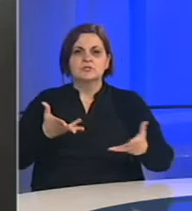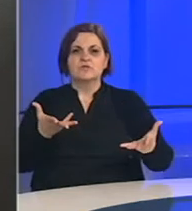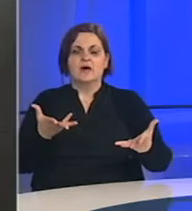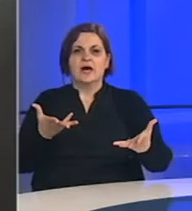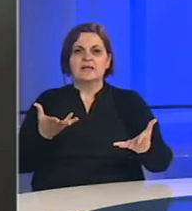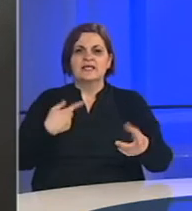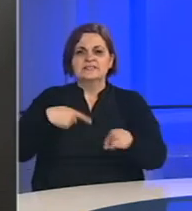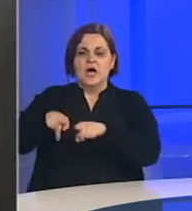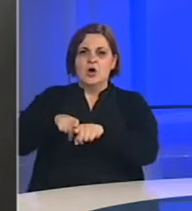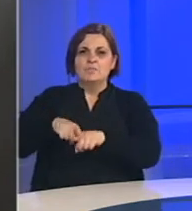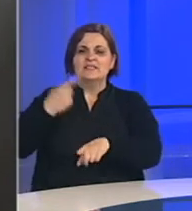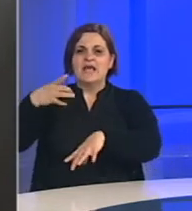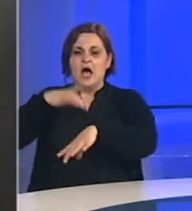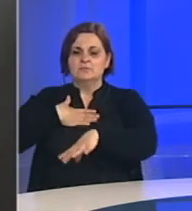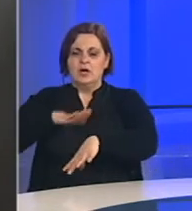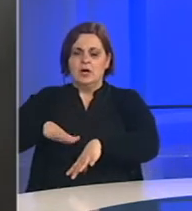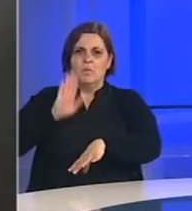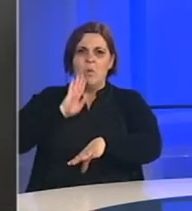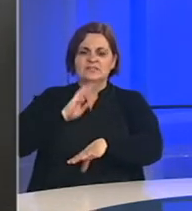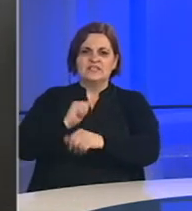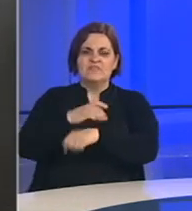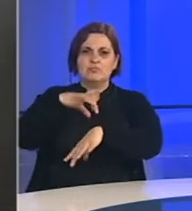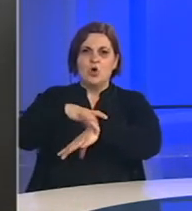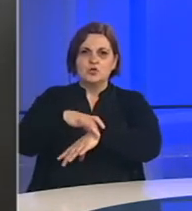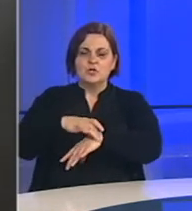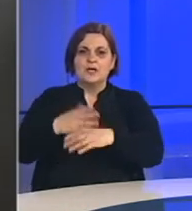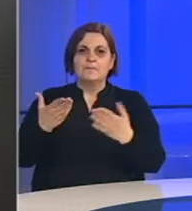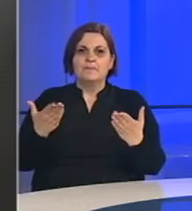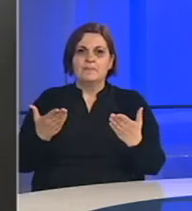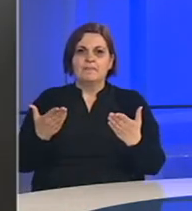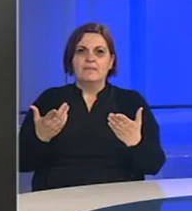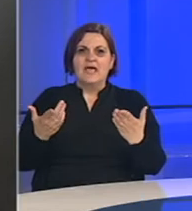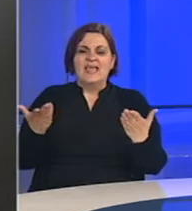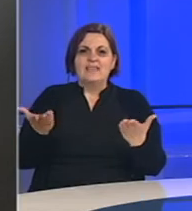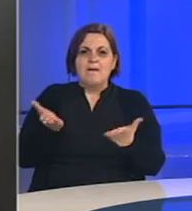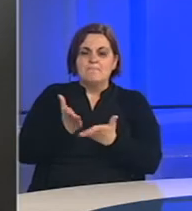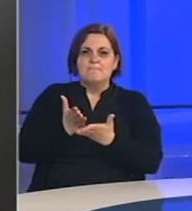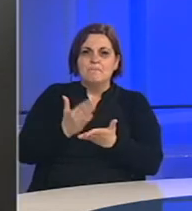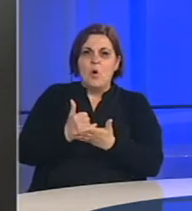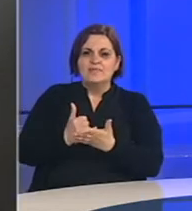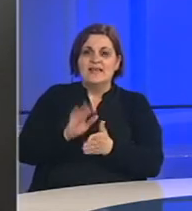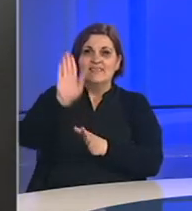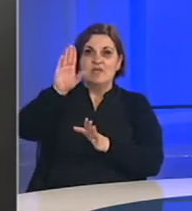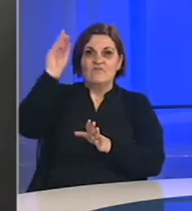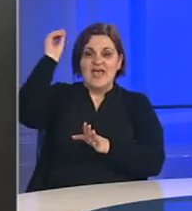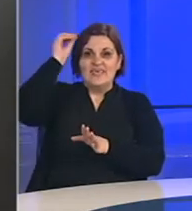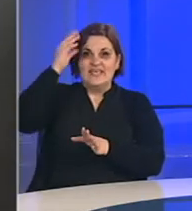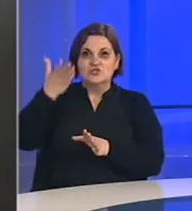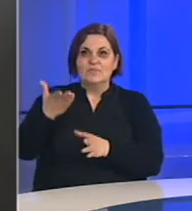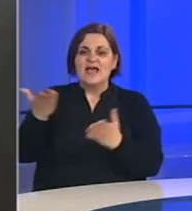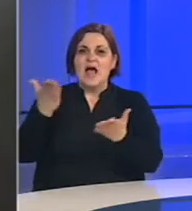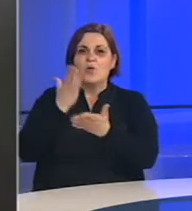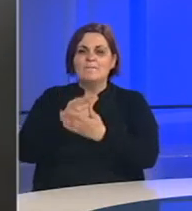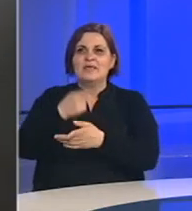kolegama, sa jekarima ovdje da podijeluju naša iskustva protiv